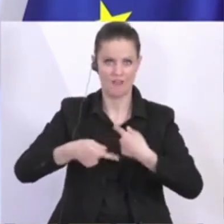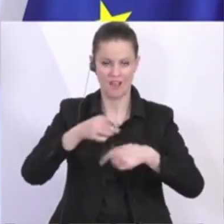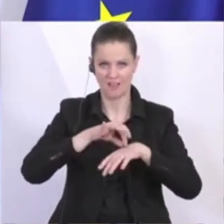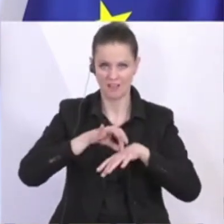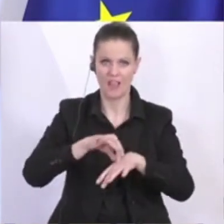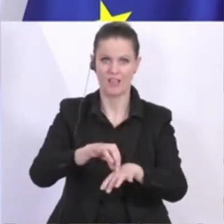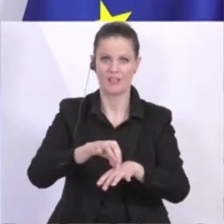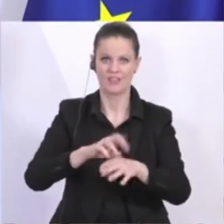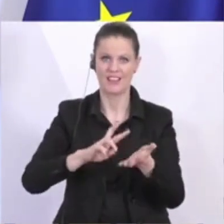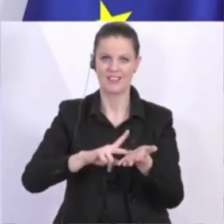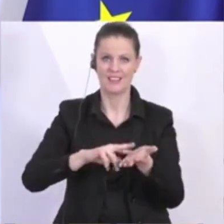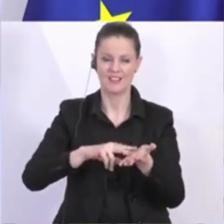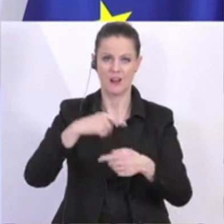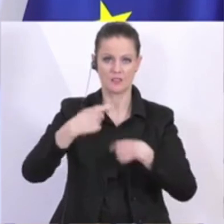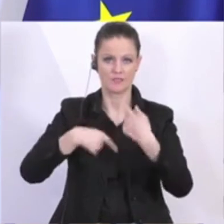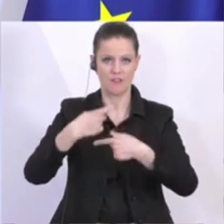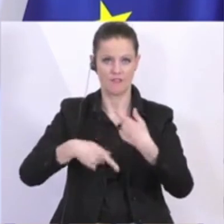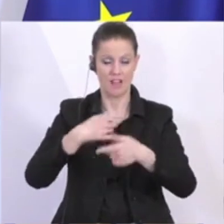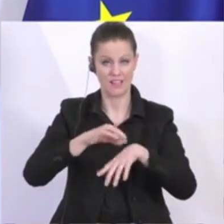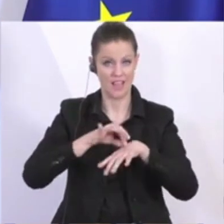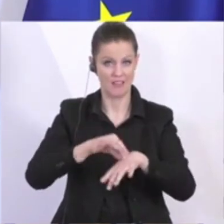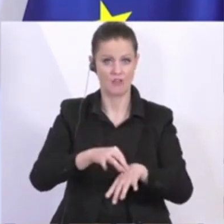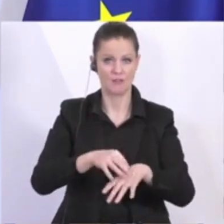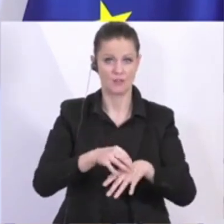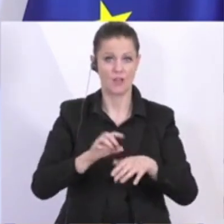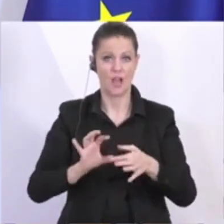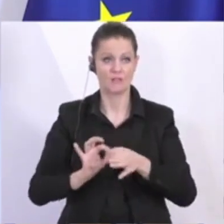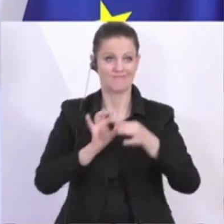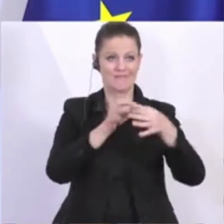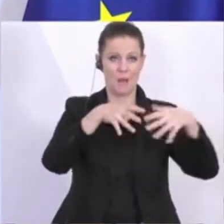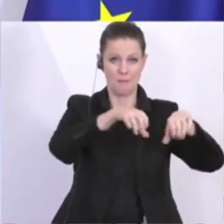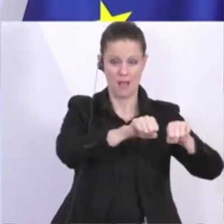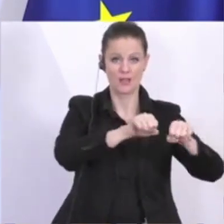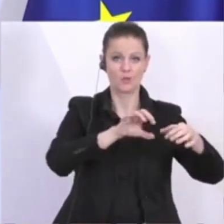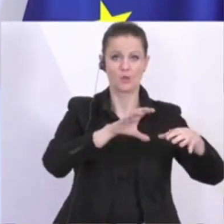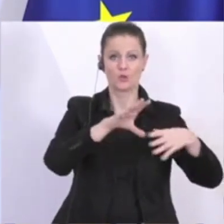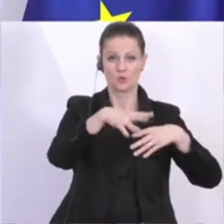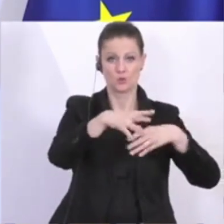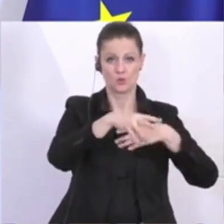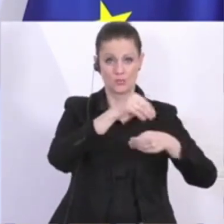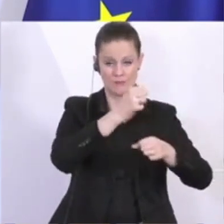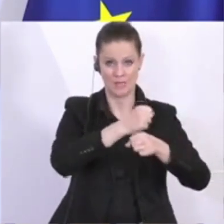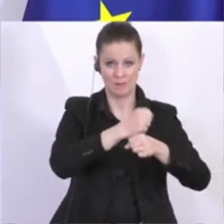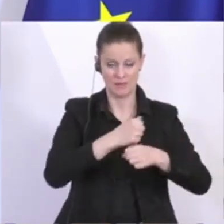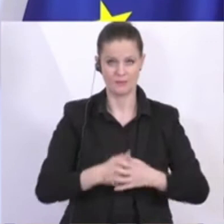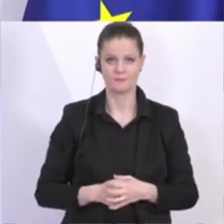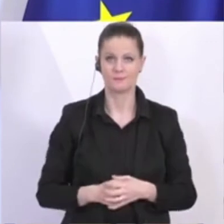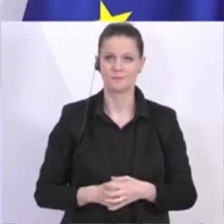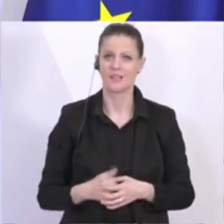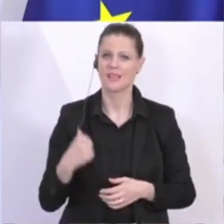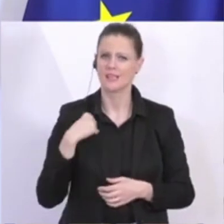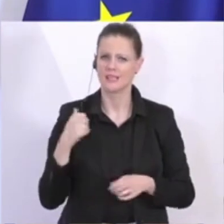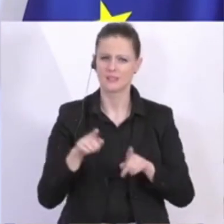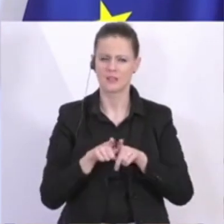ein digitales Verfahren, wo wir auch mit den Banken entsprechend zusammenarbeiten. Wir haben gestern auch Gespräche mit den